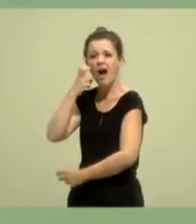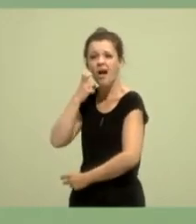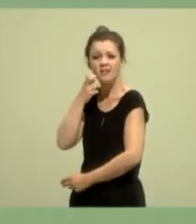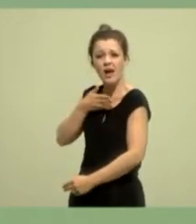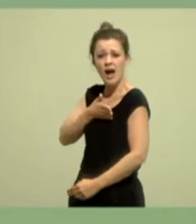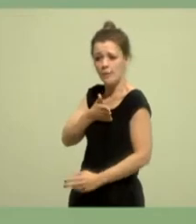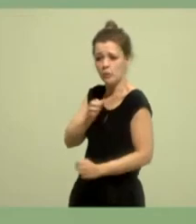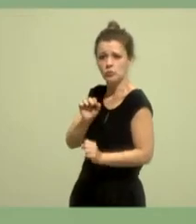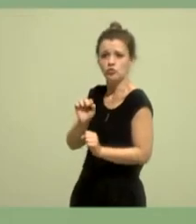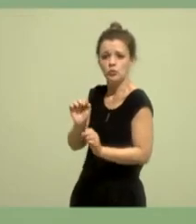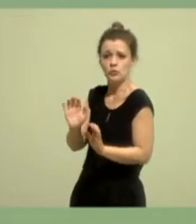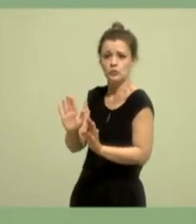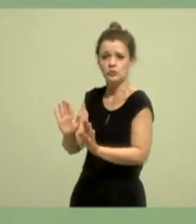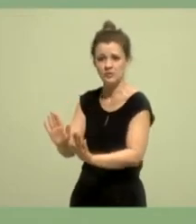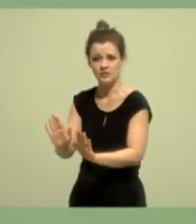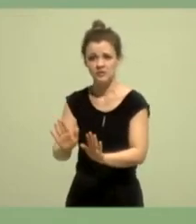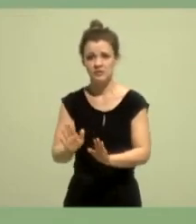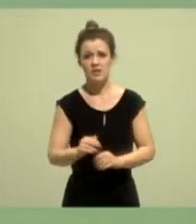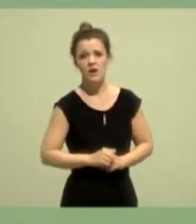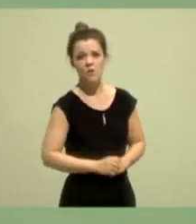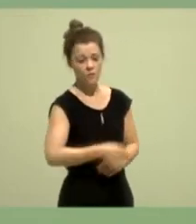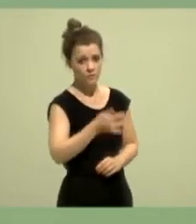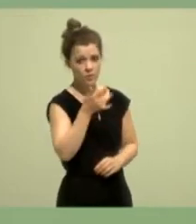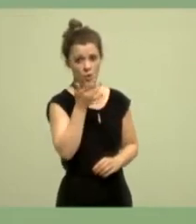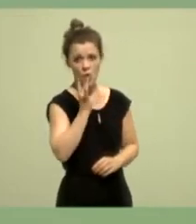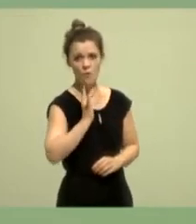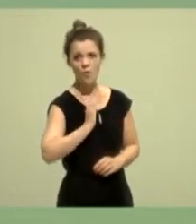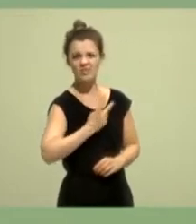wir machen den Kampf gegen Homo- und Transfeindlichkeit zur Querschnittsaufgabe.